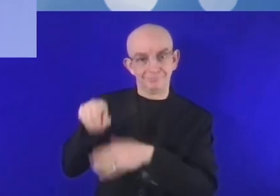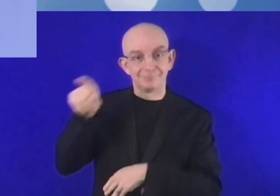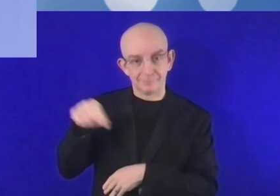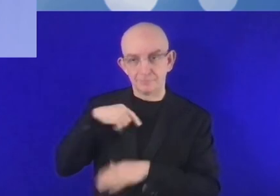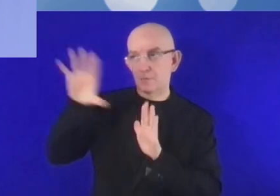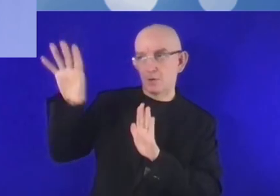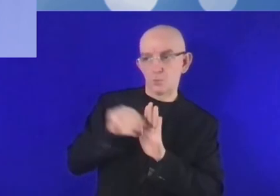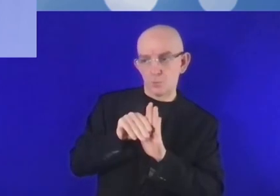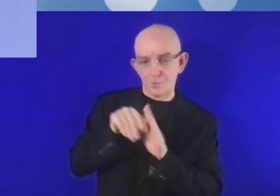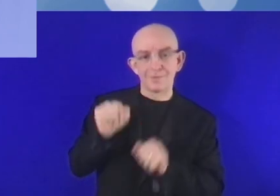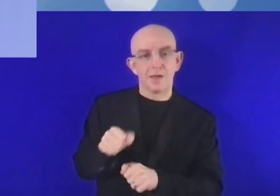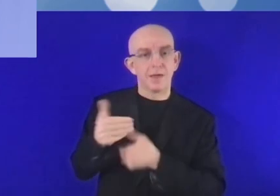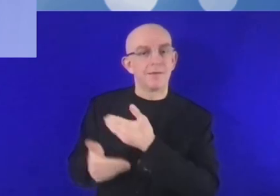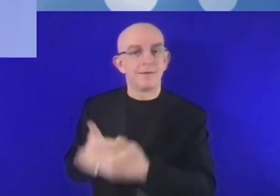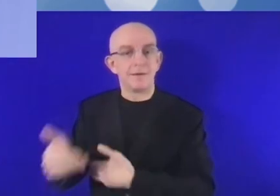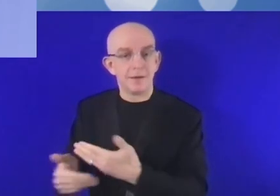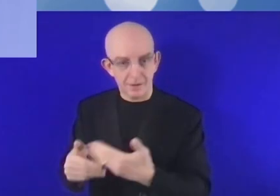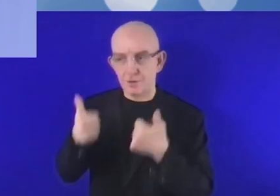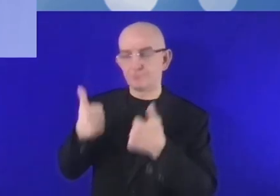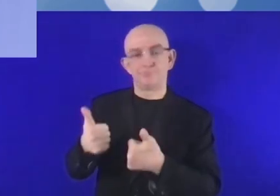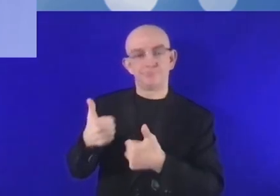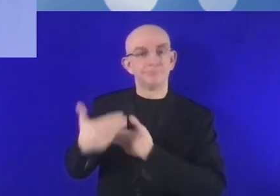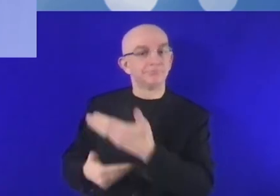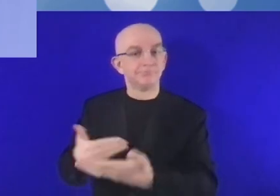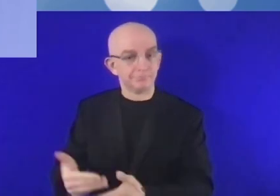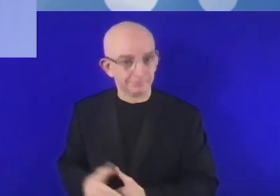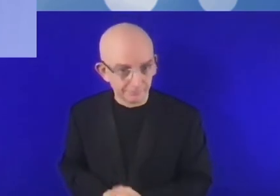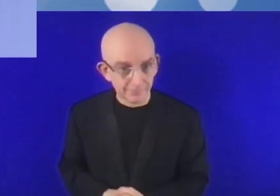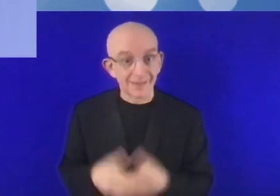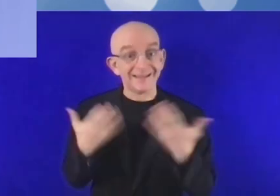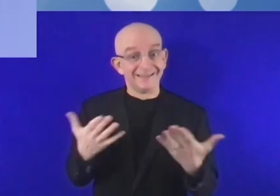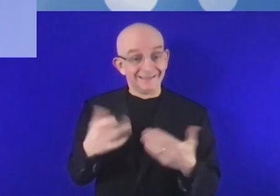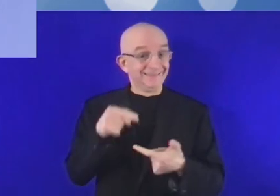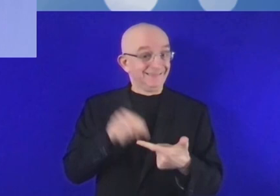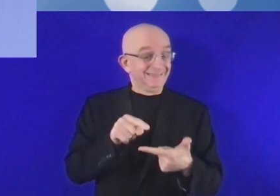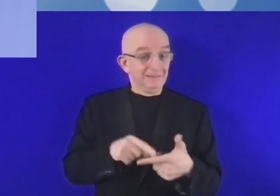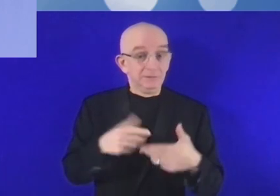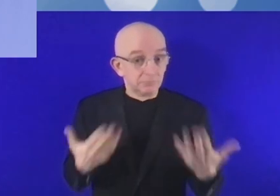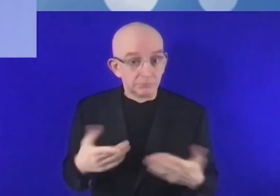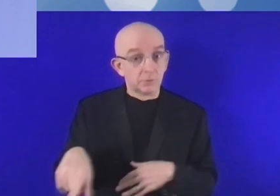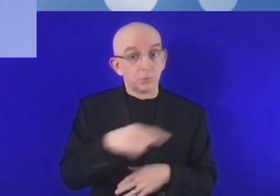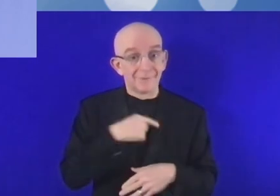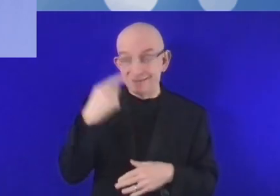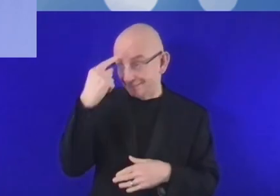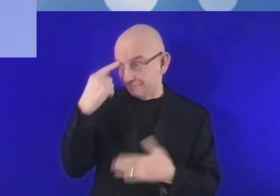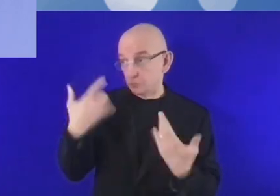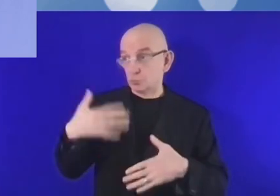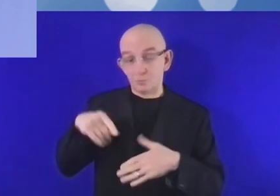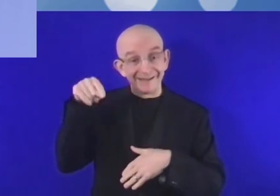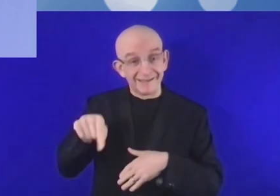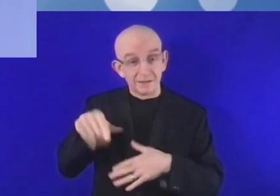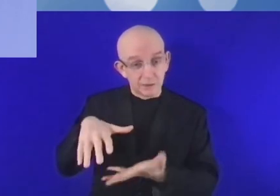de chefs d'État et de décideurs engagés. Souvenons-nous à chaque instant que